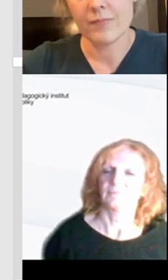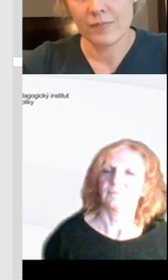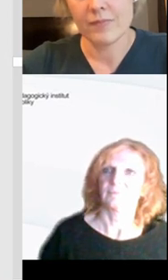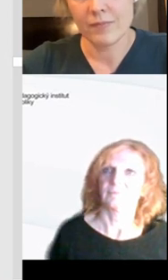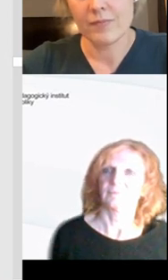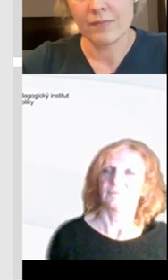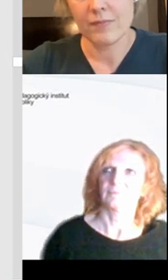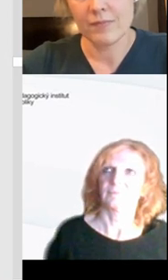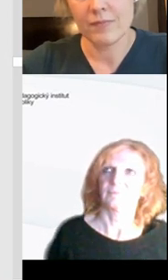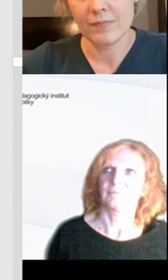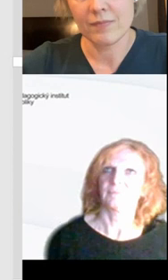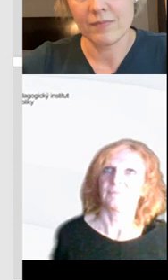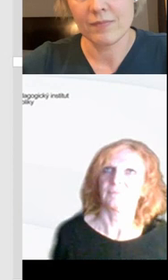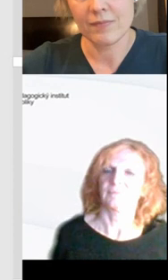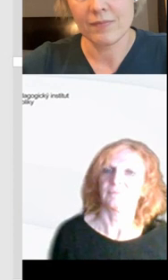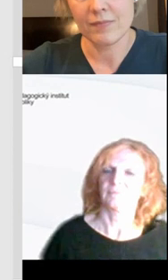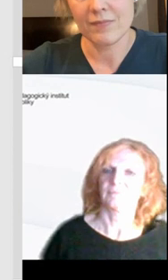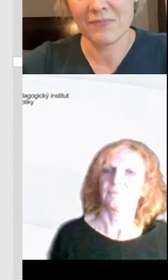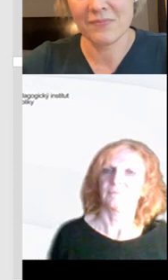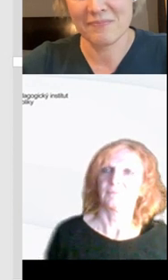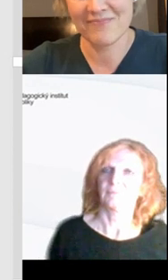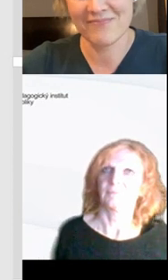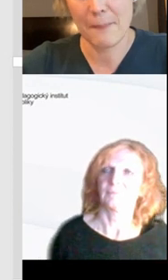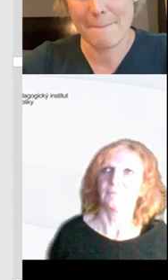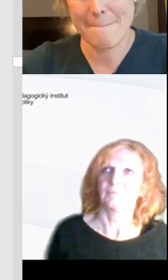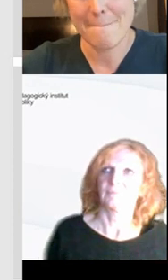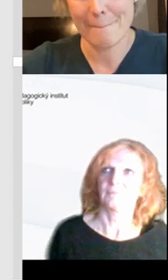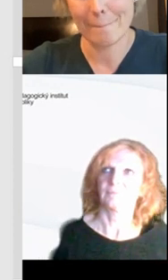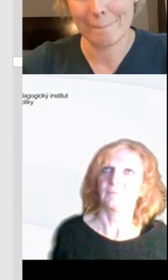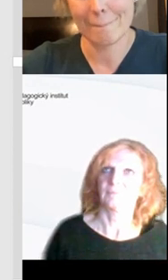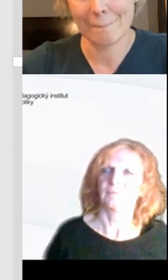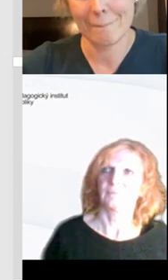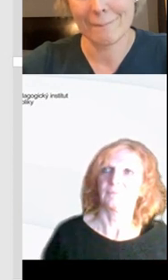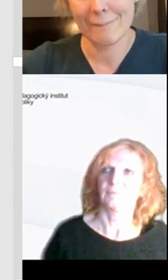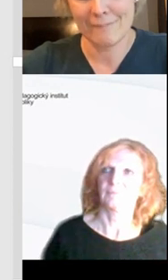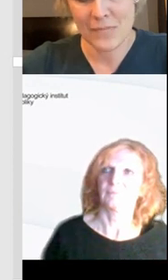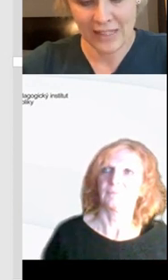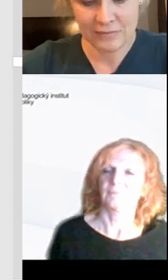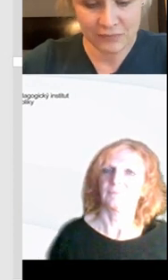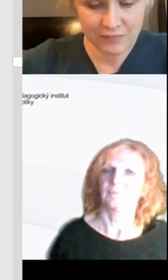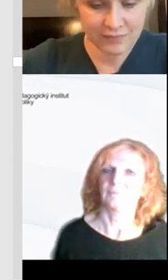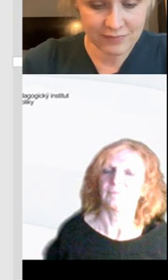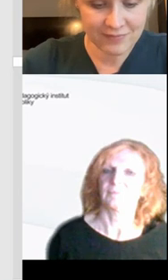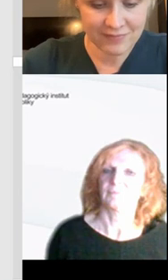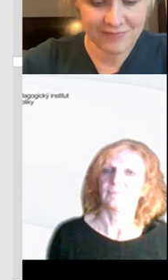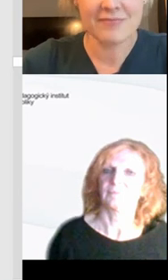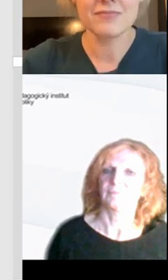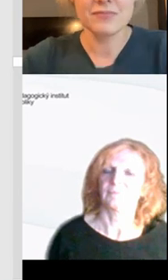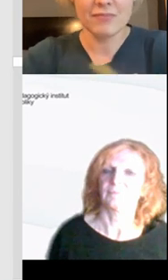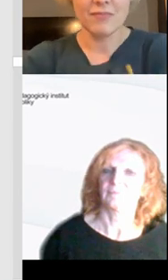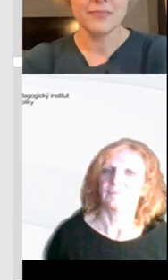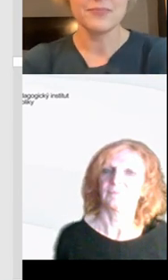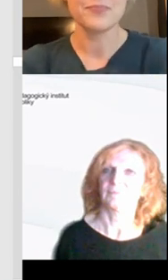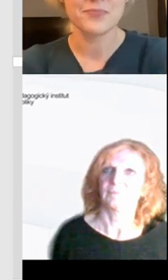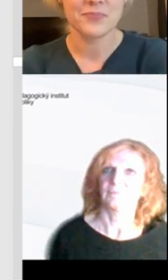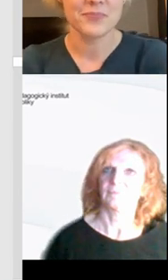A teďko jak to zapisovat? My jsme udělali, vlastně jsme si naposílili navzájem tady ty vaše inspirativní videa všechny, aby jsme